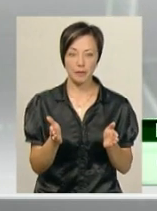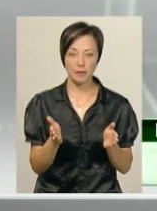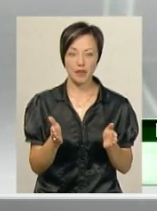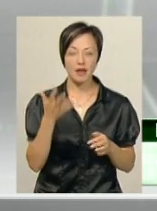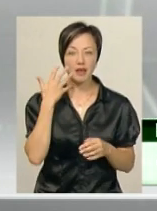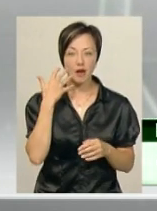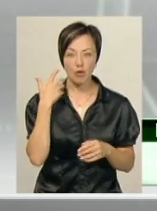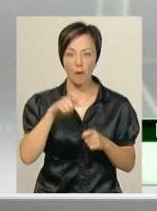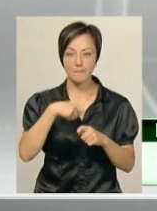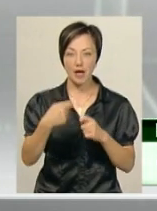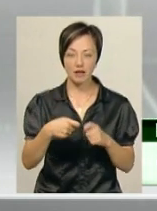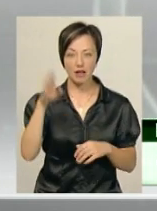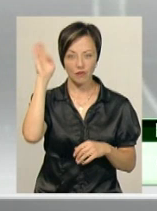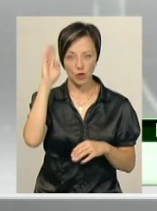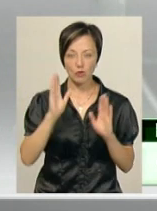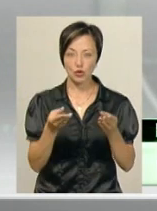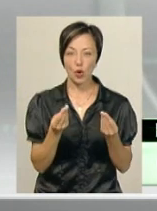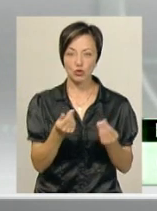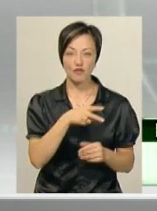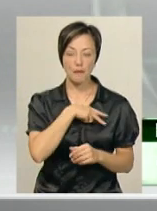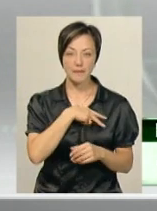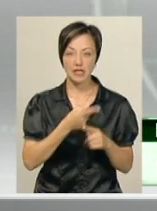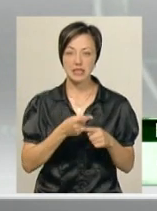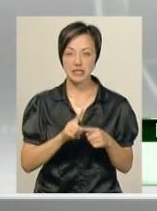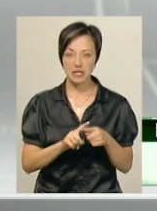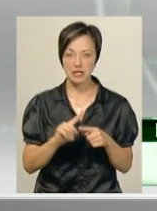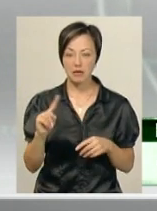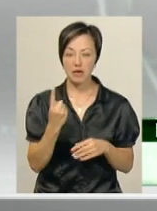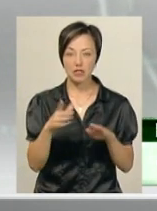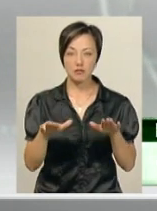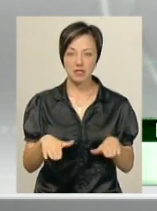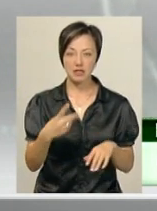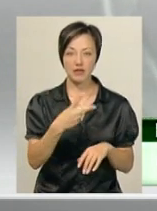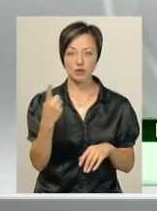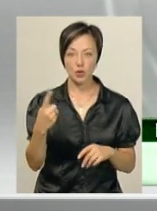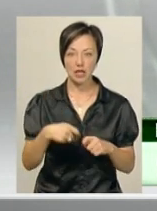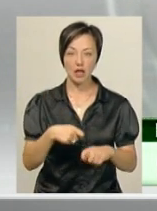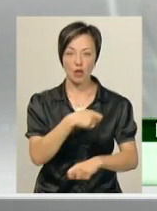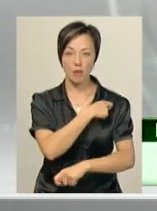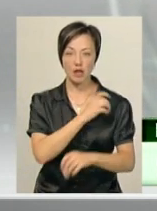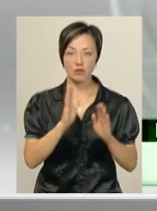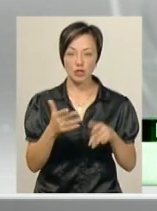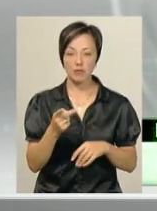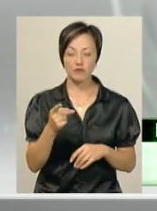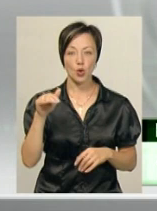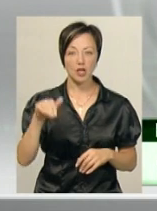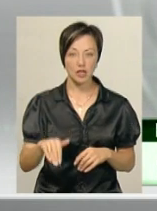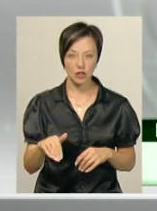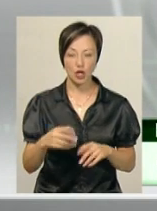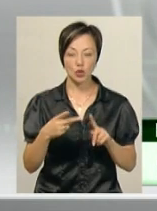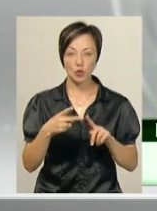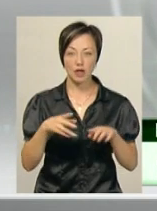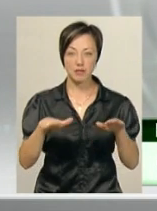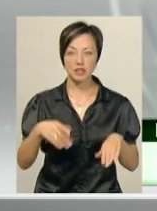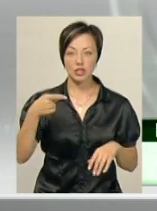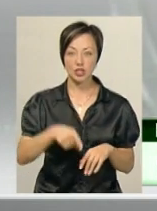банан та вода. Буде грошовий приз. За перше місце в 21 кілометр буде півтори тисячі, за друге